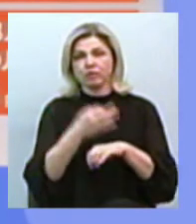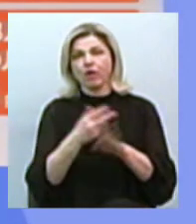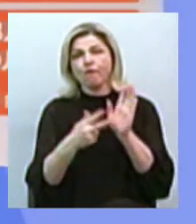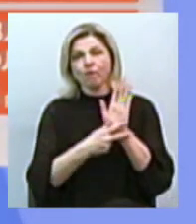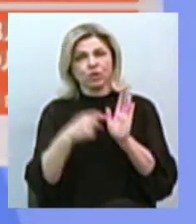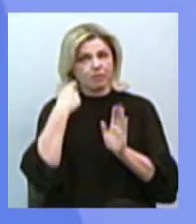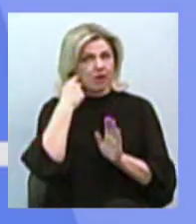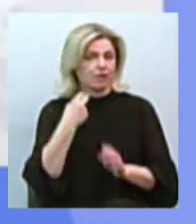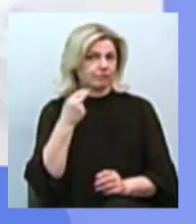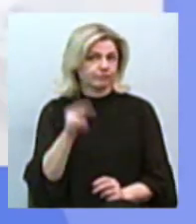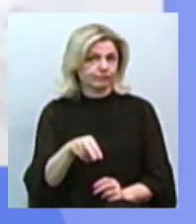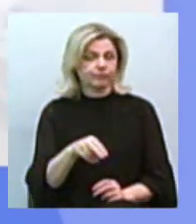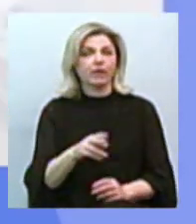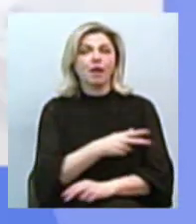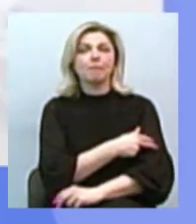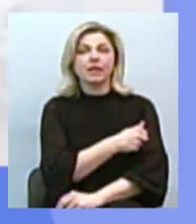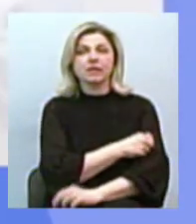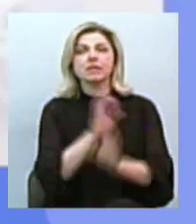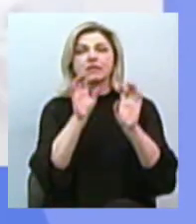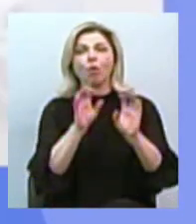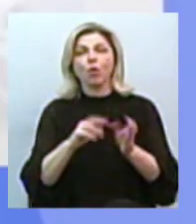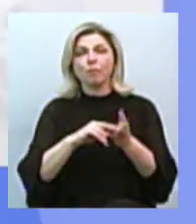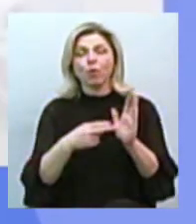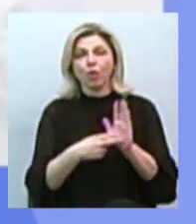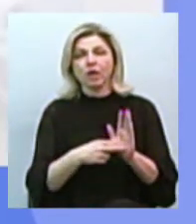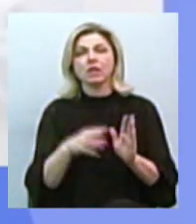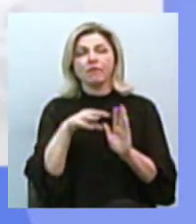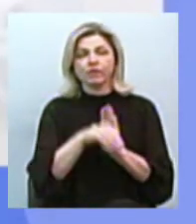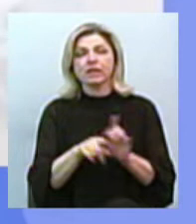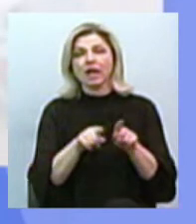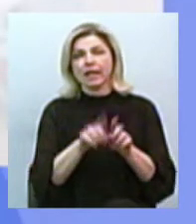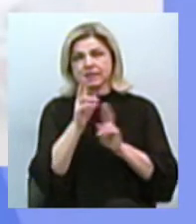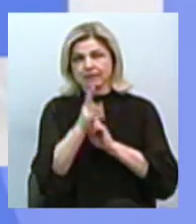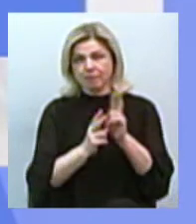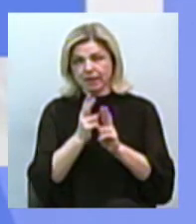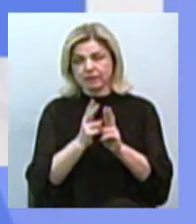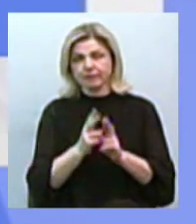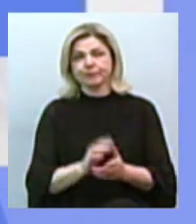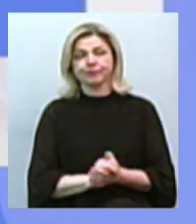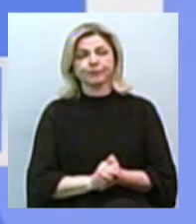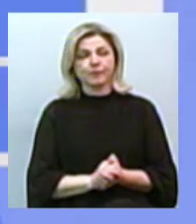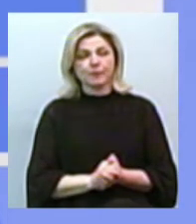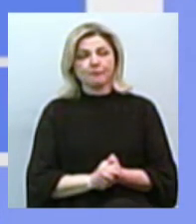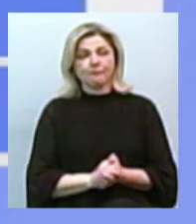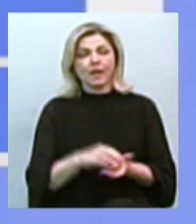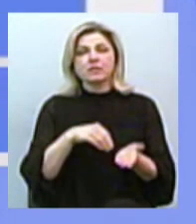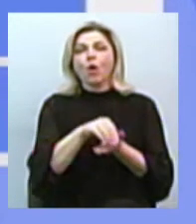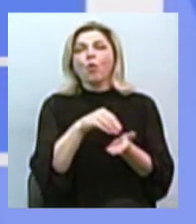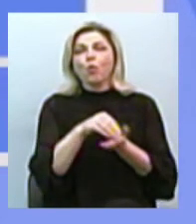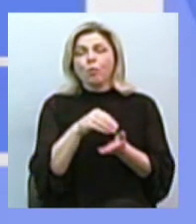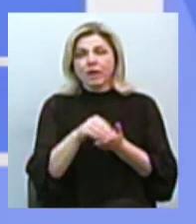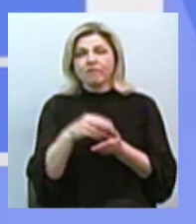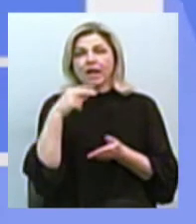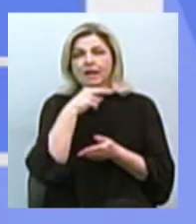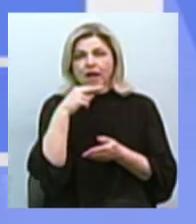ґратами. У медицині законопроєкти передбачають, зокрема, такі зміни. Спросять процедуру закупівлі ліків. За ліки